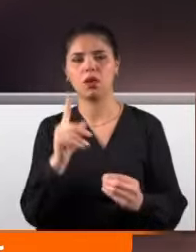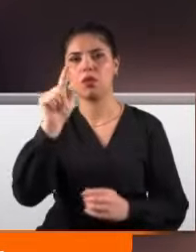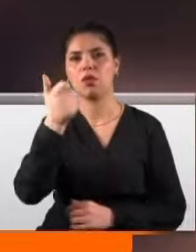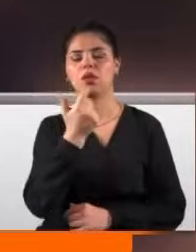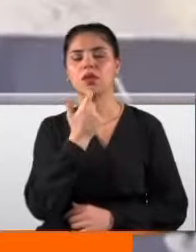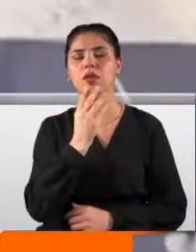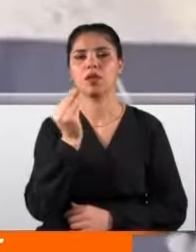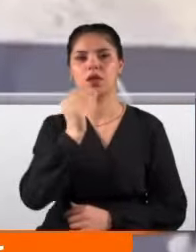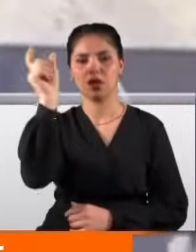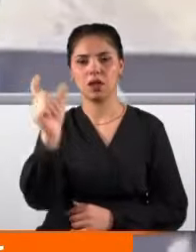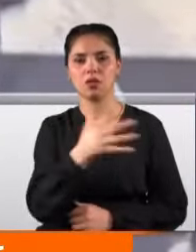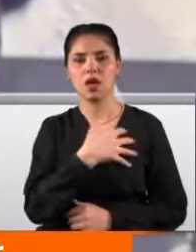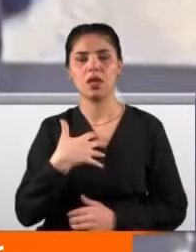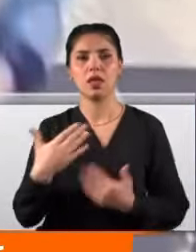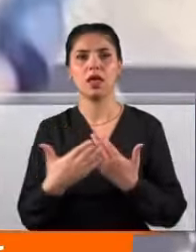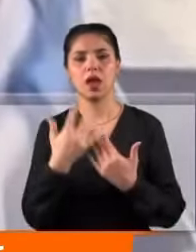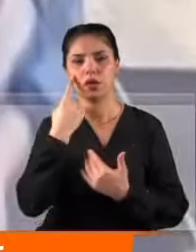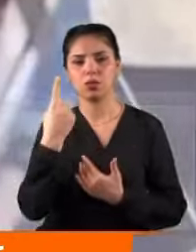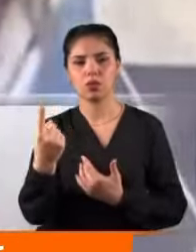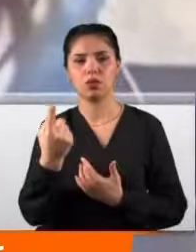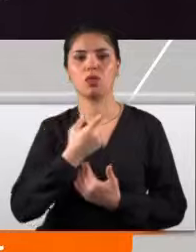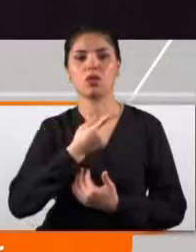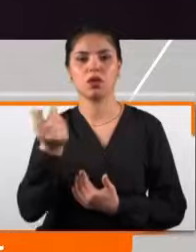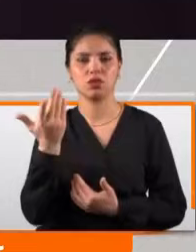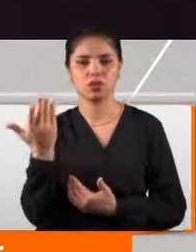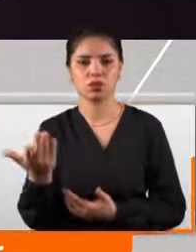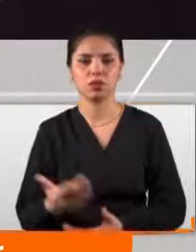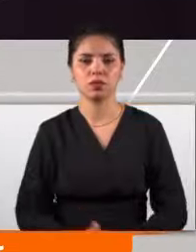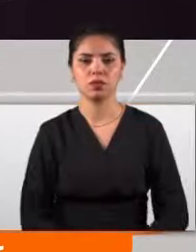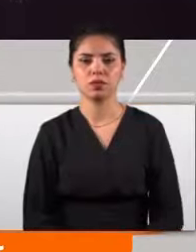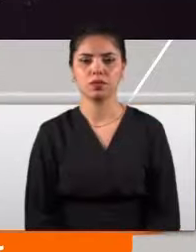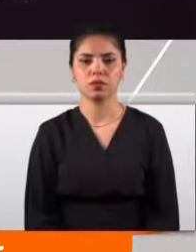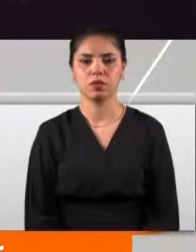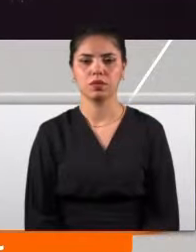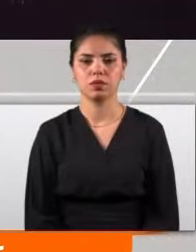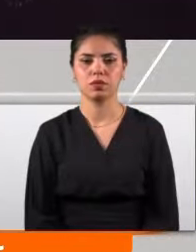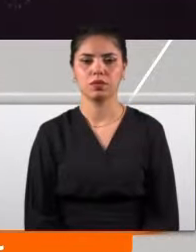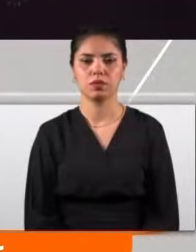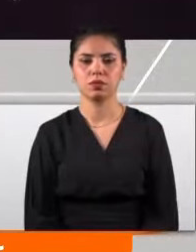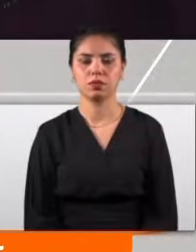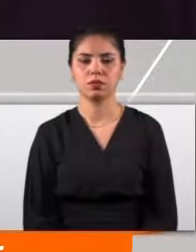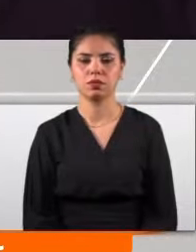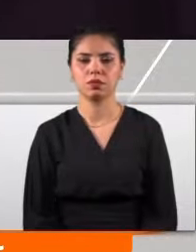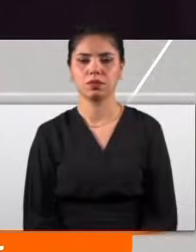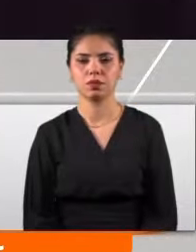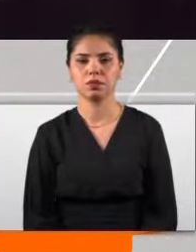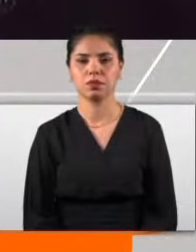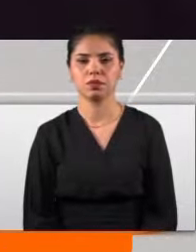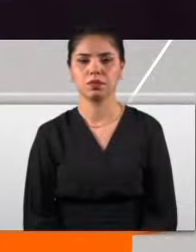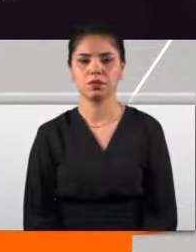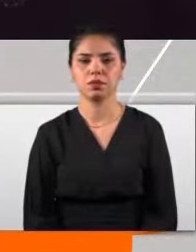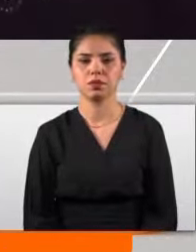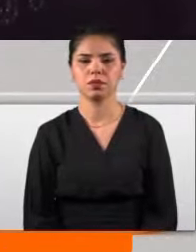yaşındaki genç annesinin yardımıyla hala firari. Bu akşam yedinci gecesini yapacağız benim oğlum. Ben yok,